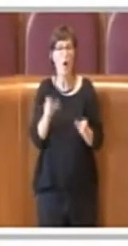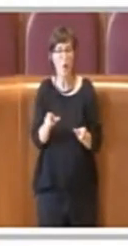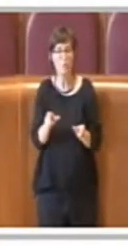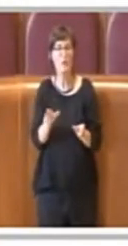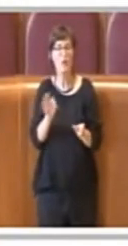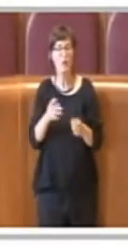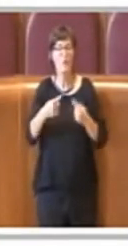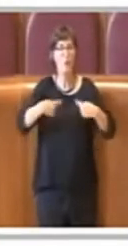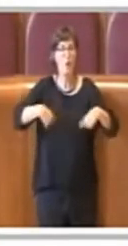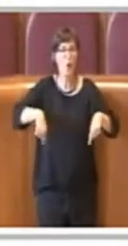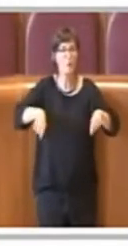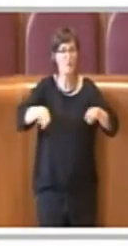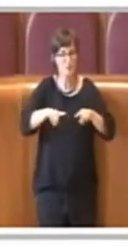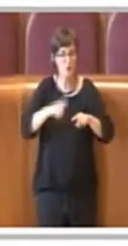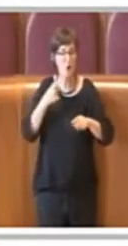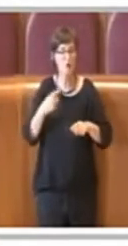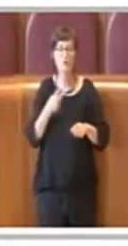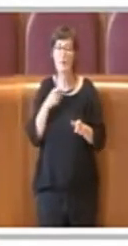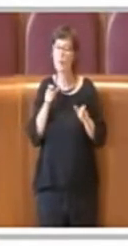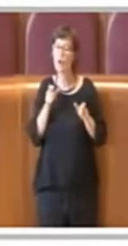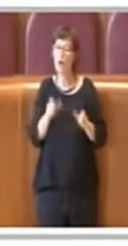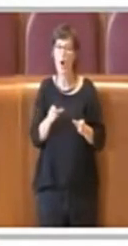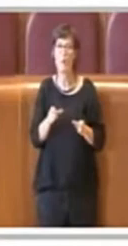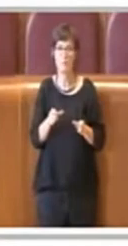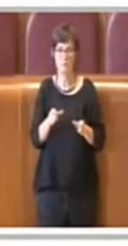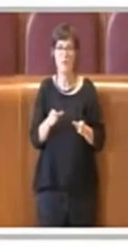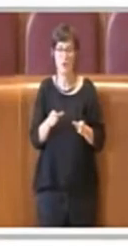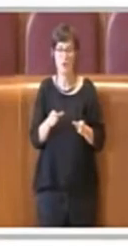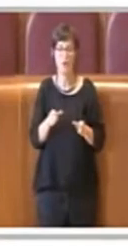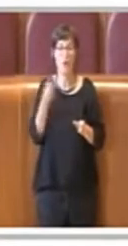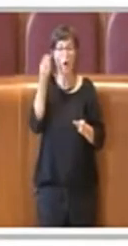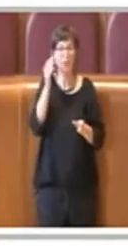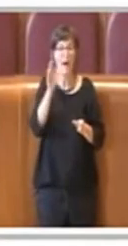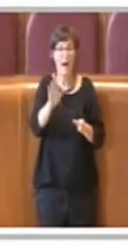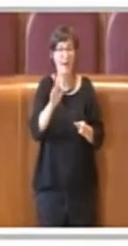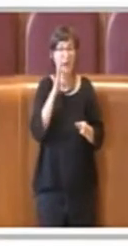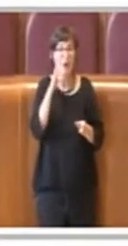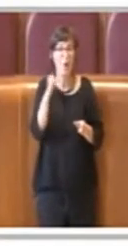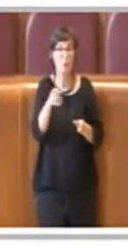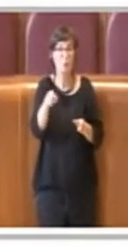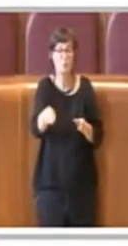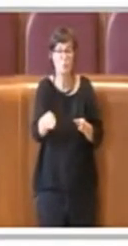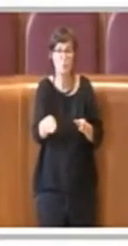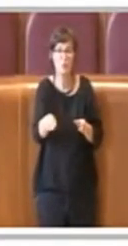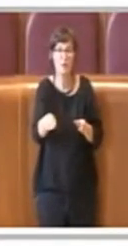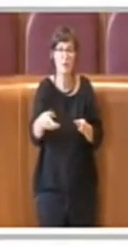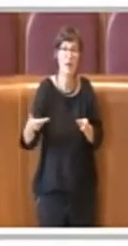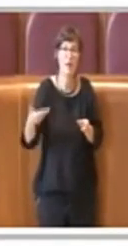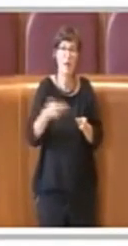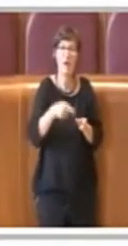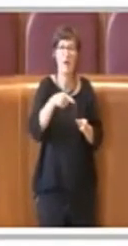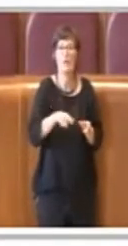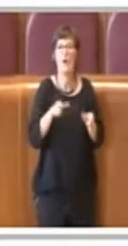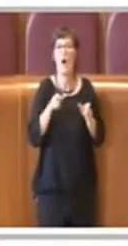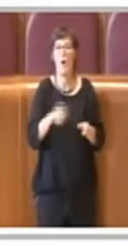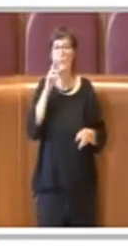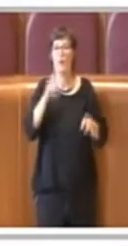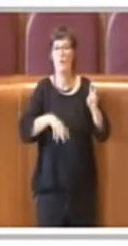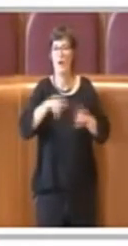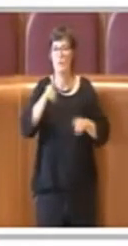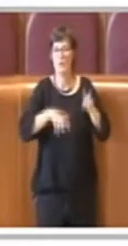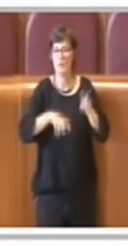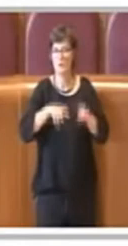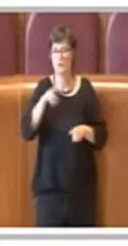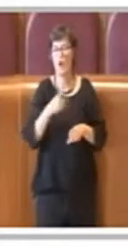queste osservazioni qualora le osservazioni arrivino nei tempi previsti che sono quelli previsti per l